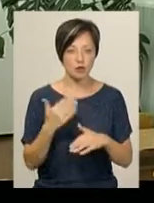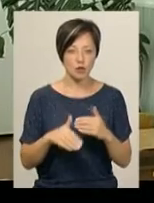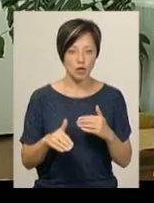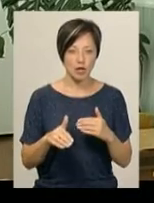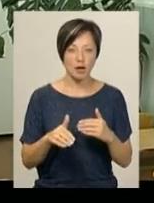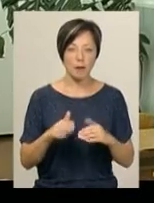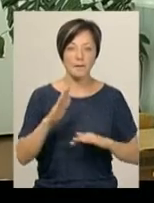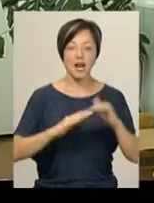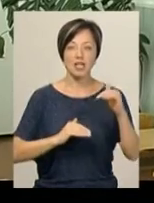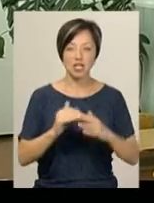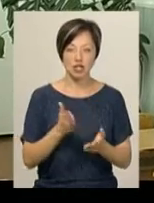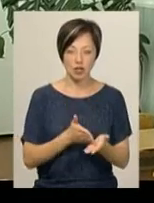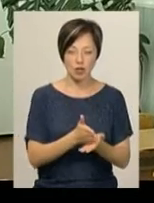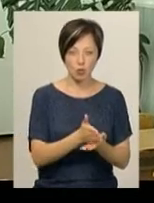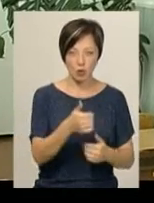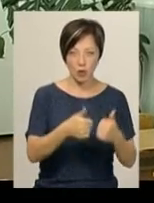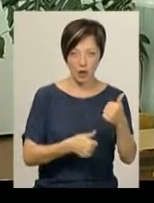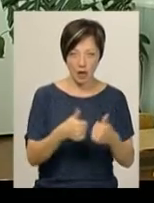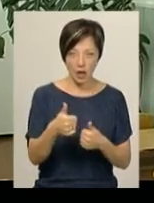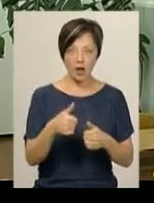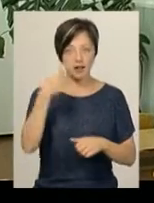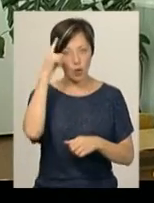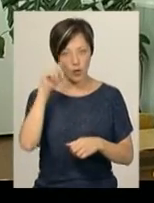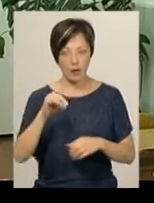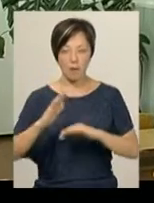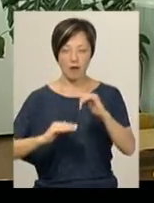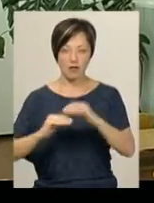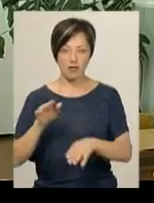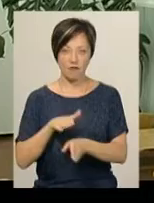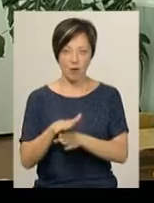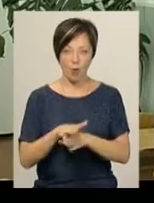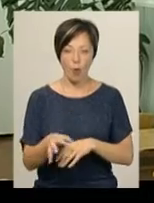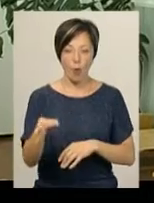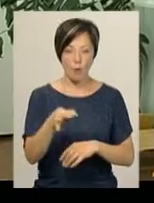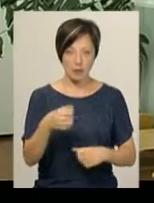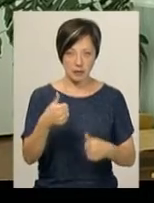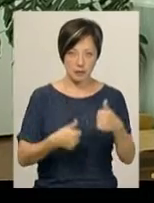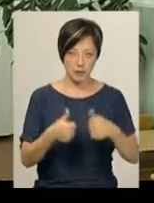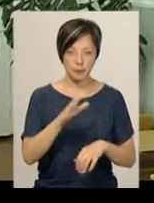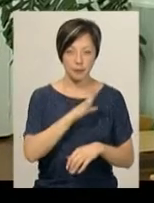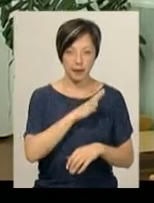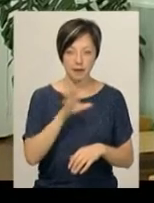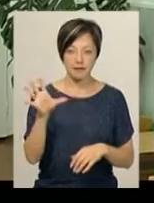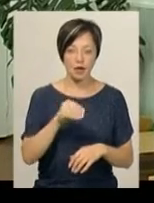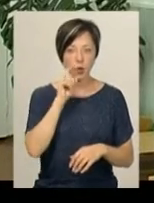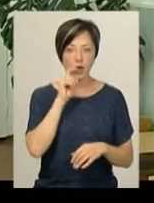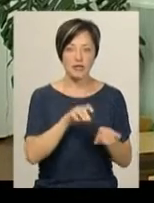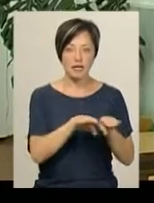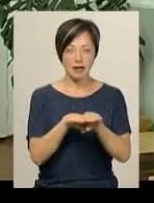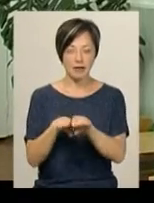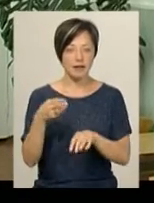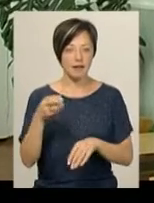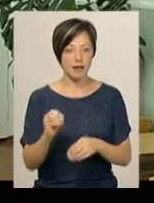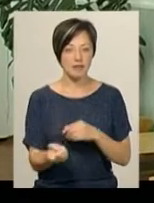практичний тур. І окрім теоретичних завдань, ми виконували ще й практичний. Після області був вже всеукраїнський рівень, де